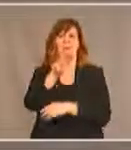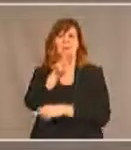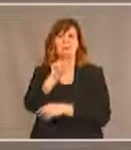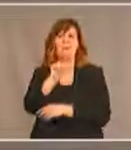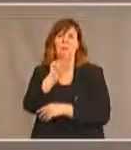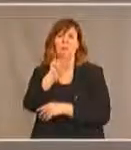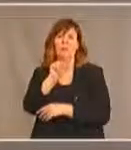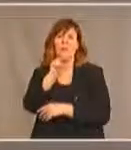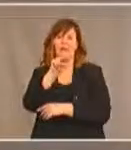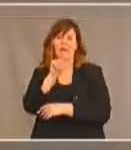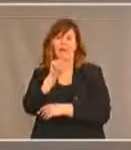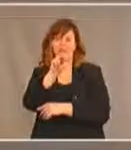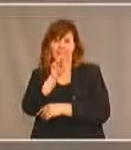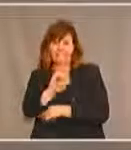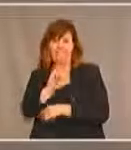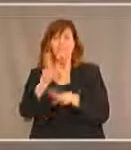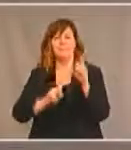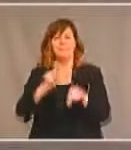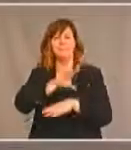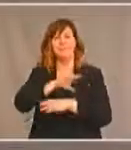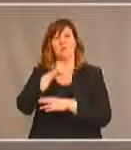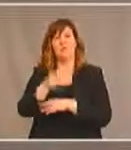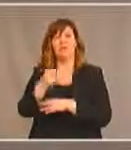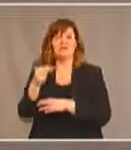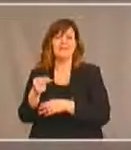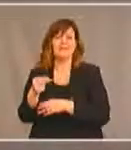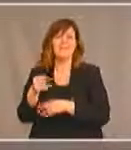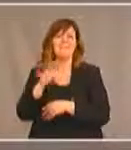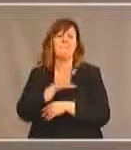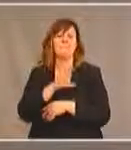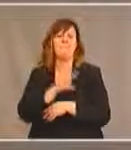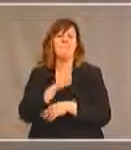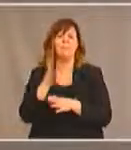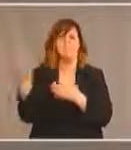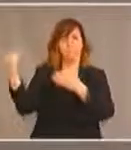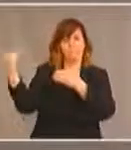les personnes ayant des handicaps. Notre mandat est de promouvoir